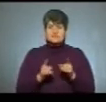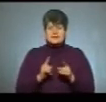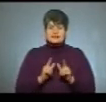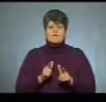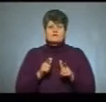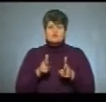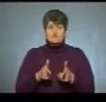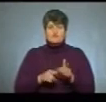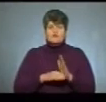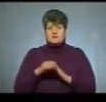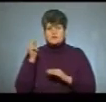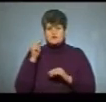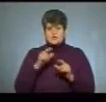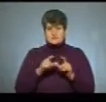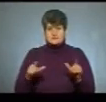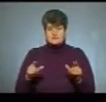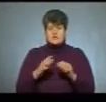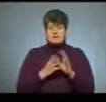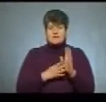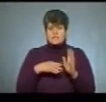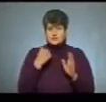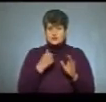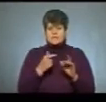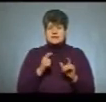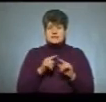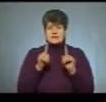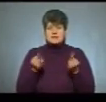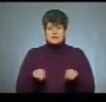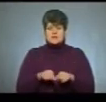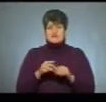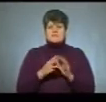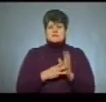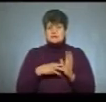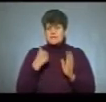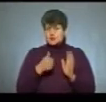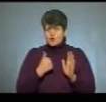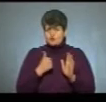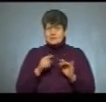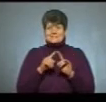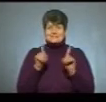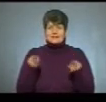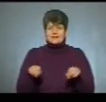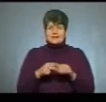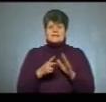вступу у вищі навчальні заклади у 2019 році сертифікати 2018 року і сертифікати 2017 року